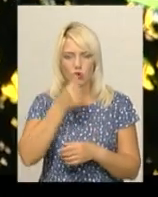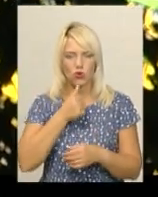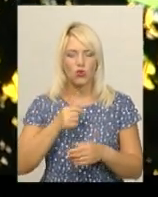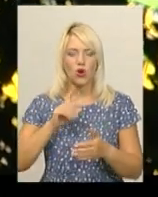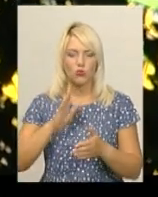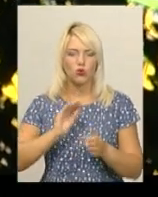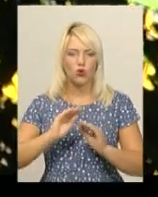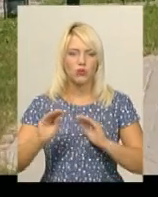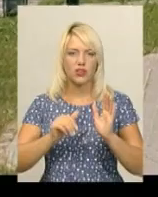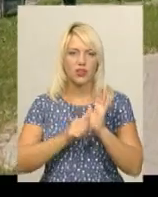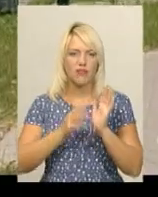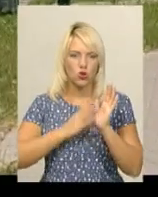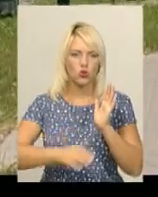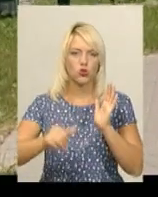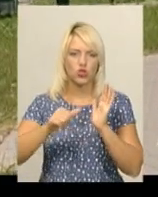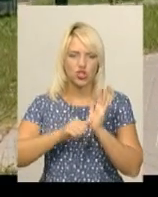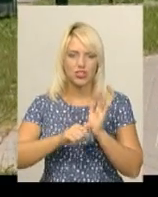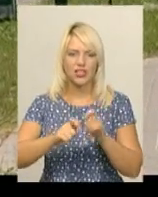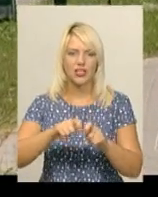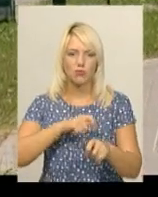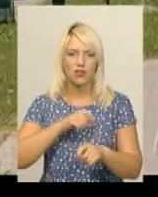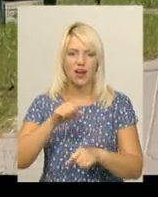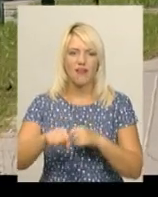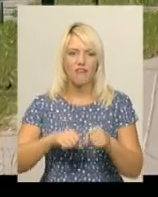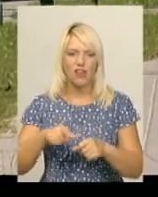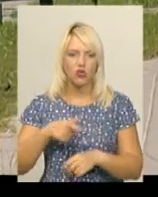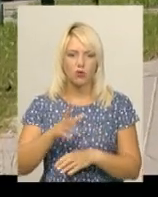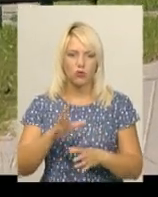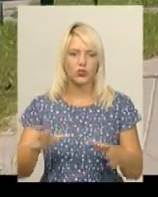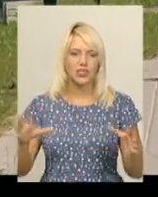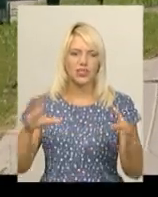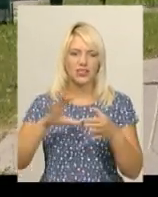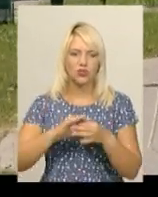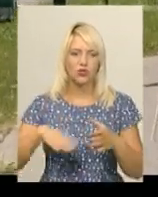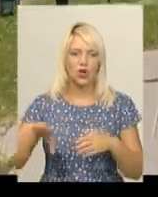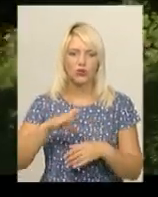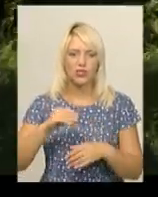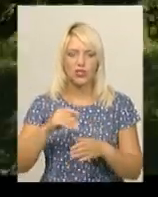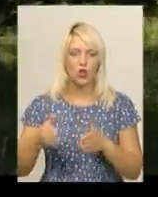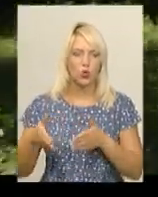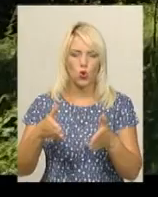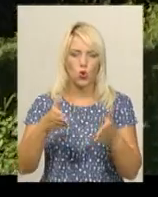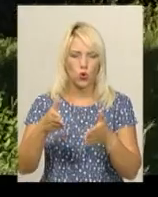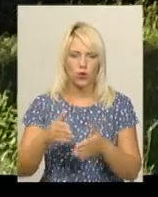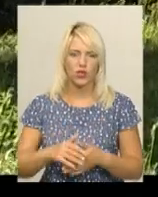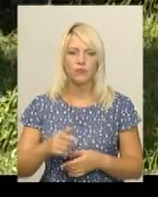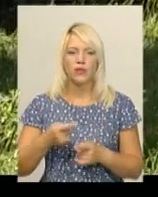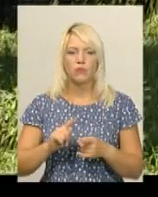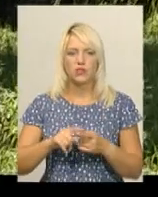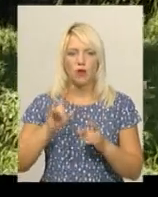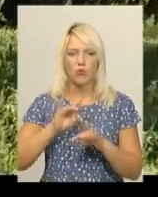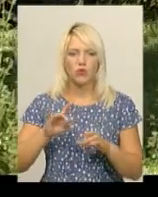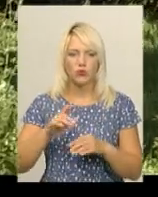96 кілометрів велодоріг. Вони повинні з'єднати усі мікрорайони та магістральні дороги міста. Про це повідомив радник